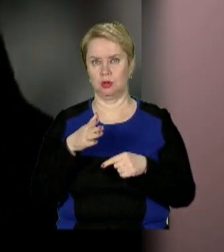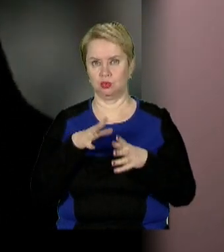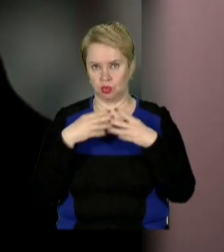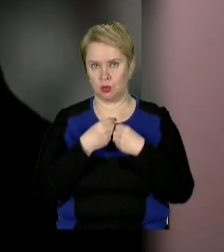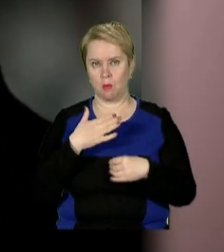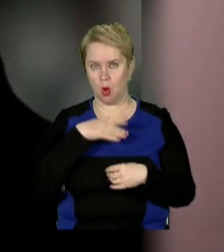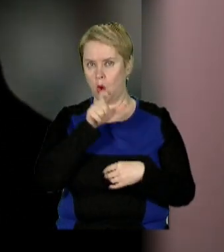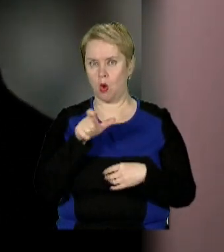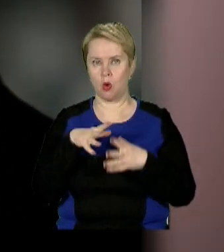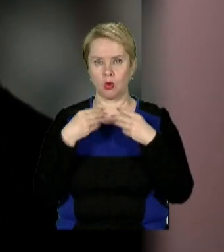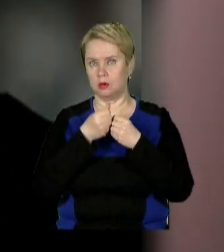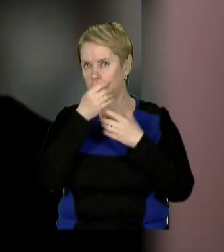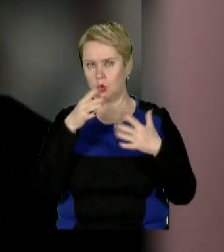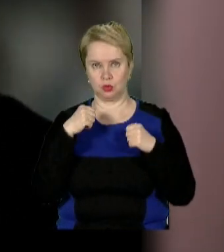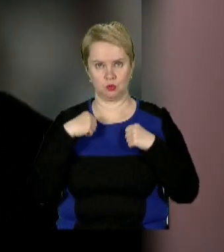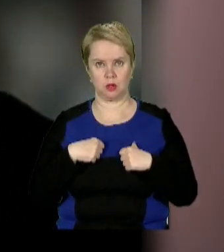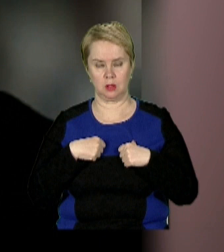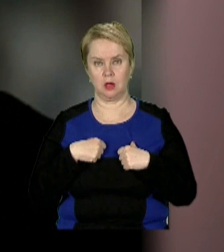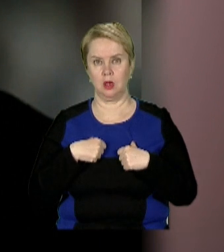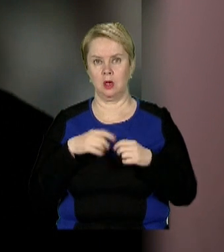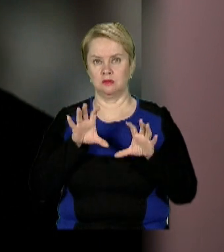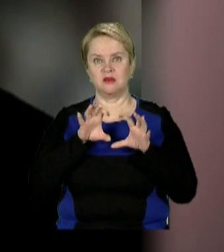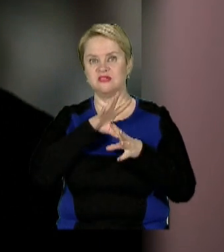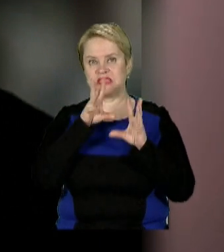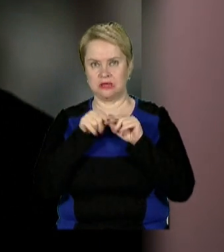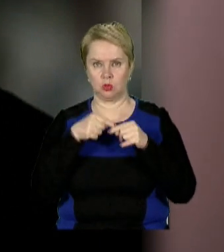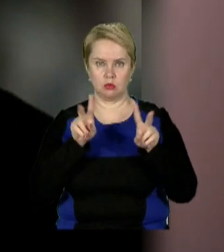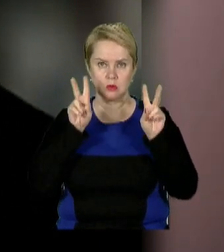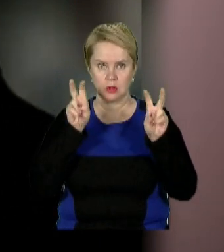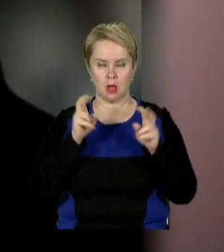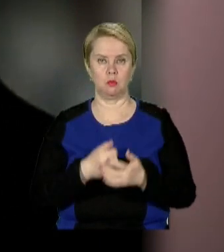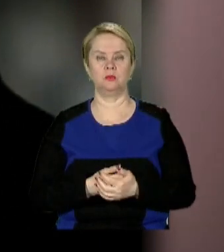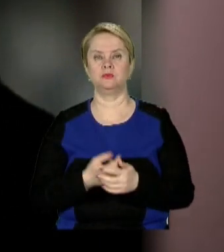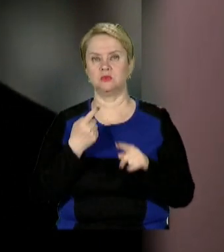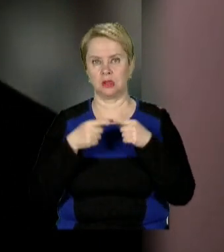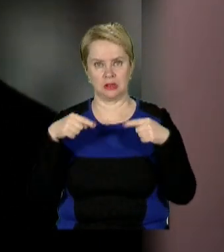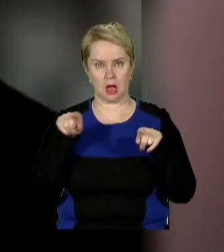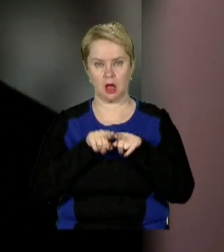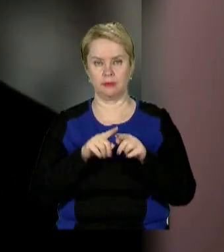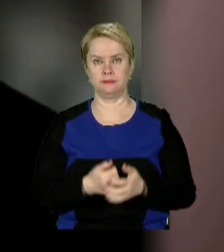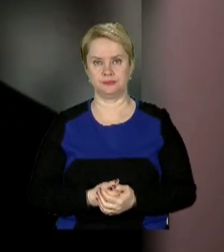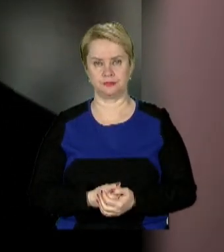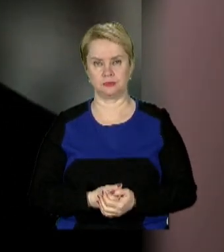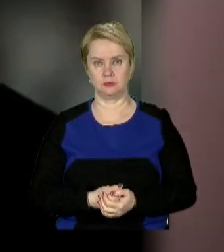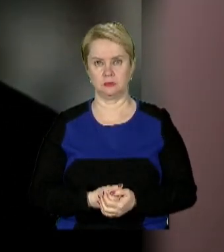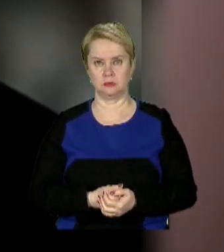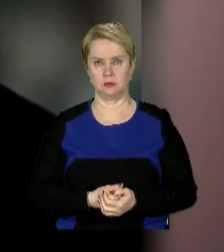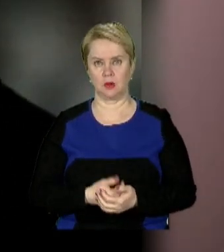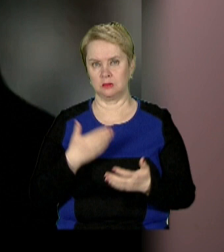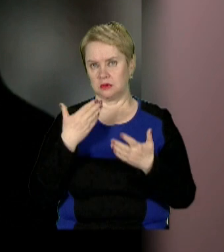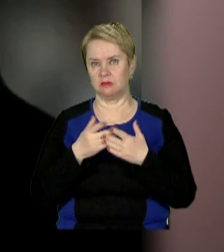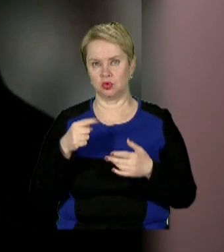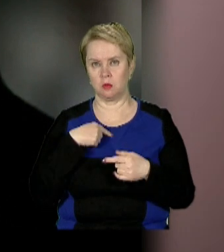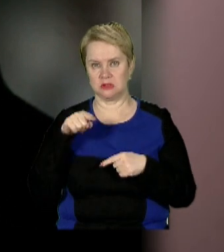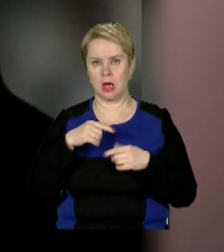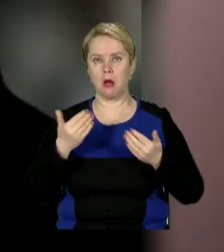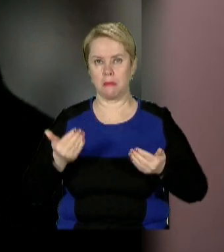родини, я не можу спокійно сприймати цю тему. Тому що це, ну таке, здавалося, що